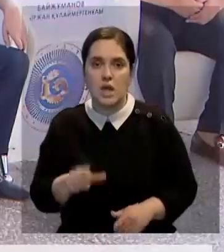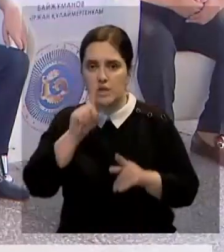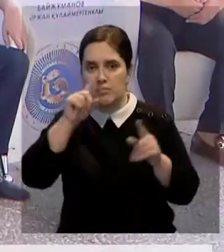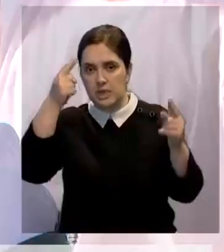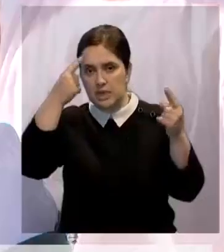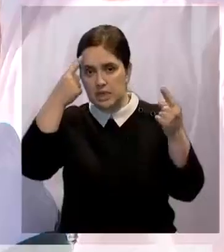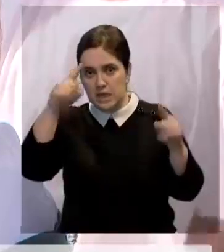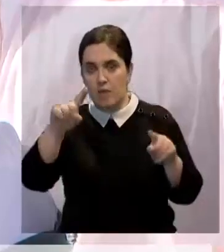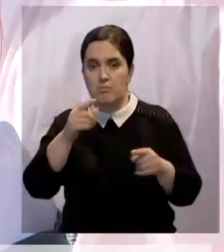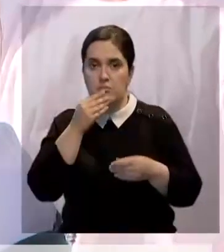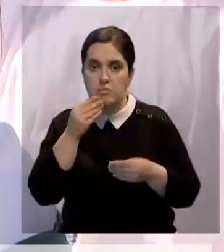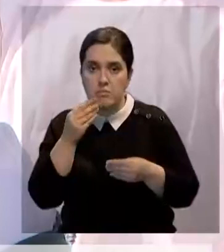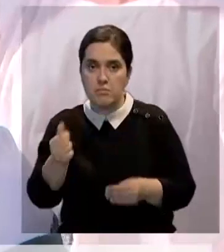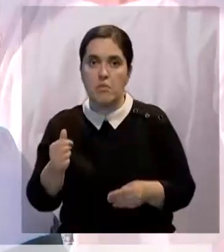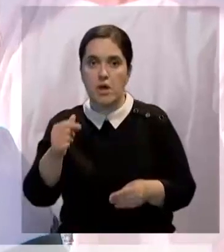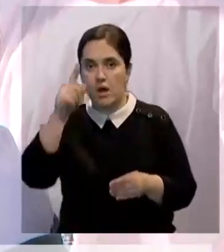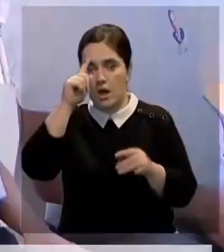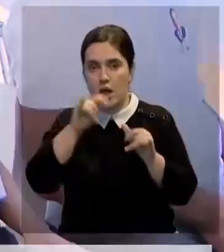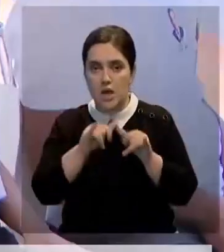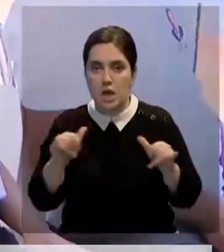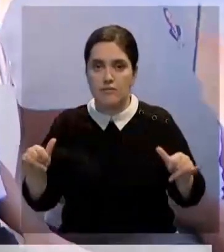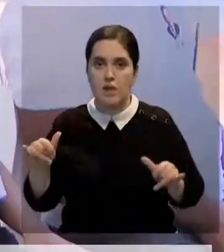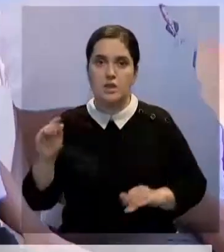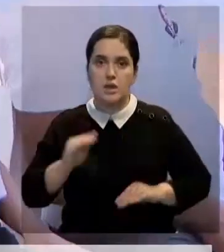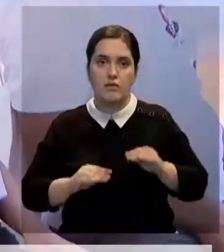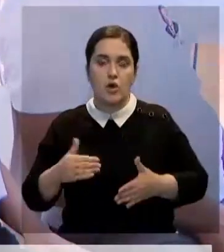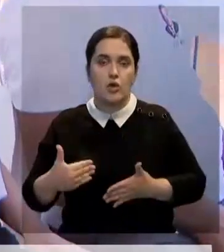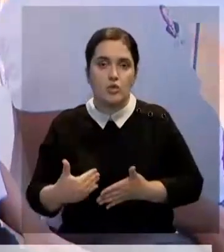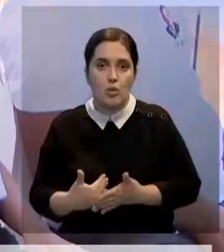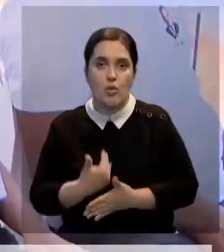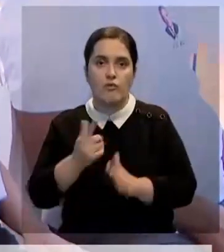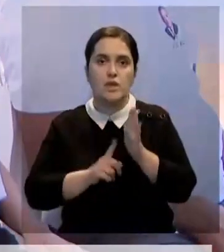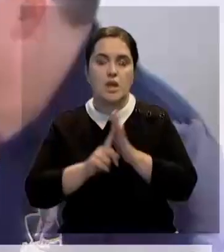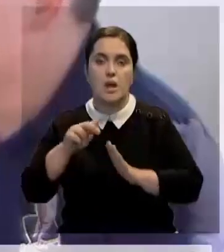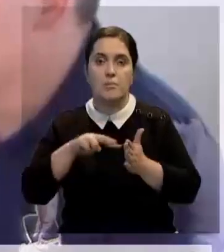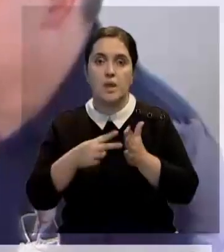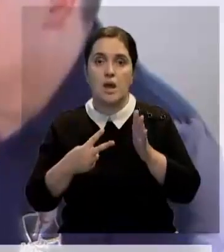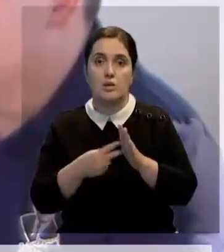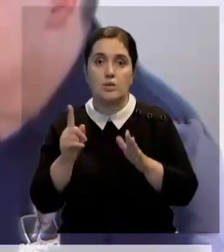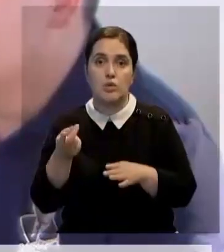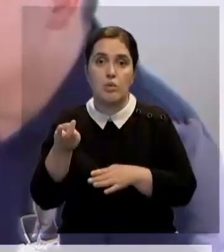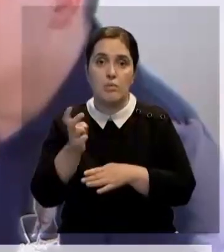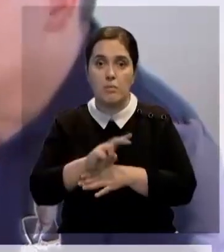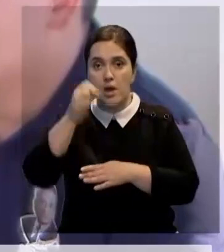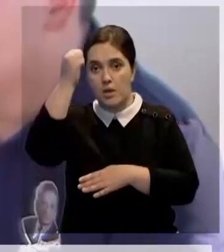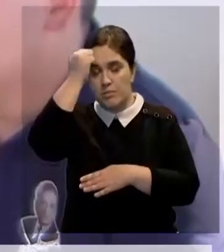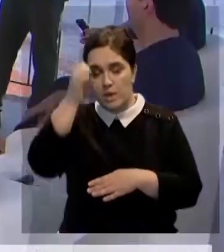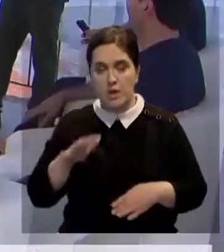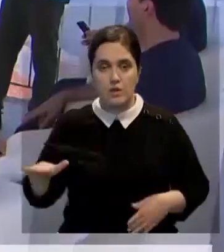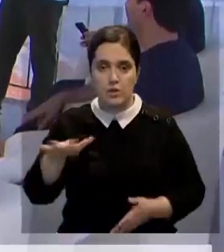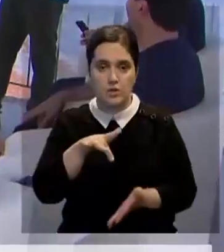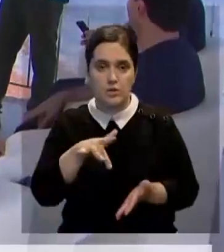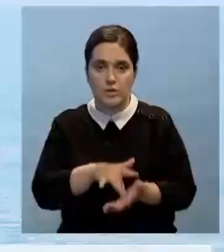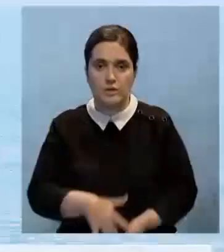идеями и хорошей мотивацией развиваться и создавать новые стартапы. В рамках мероприятия участники также посетили достопримечательности региона.